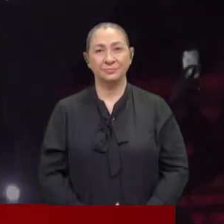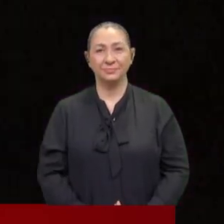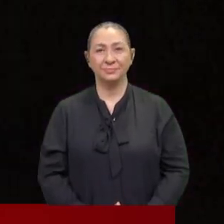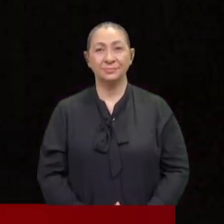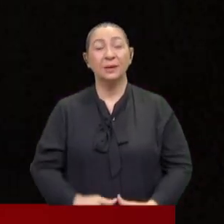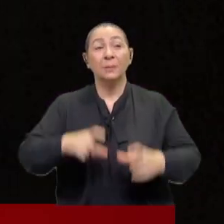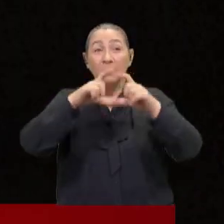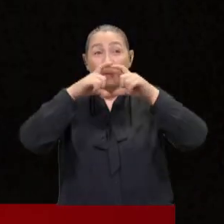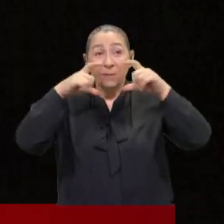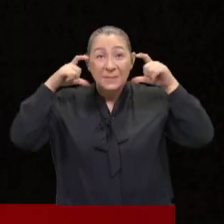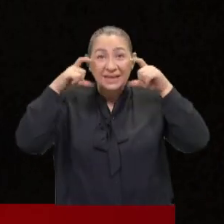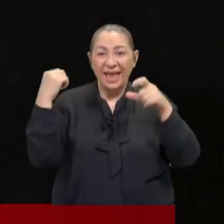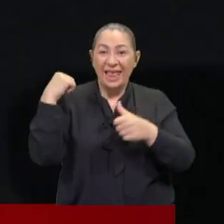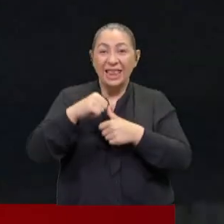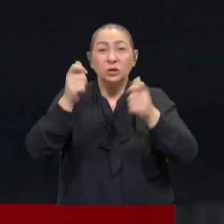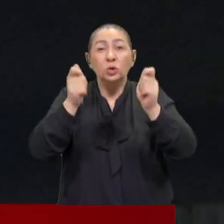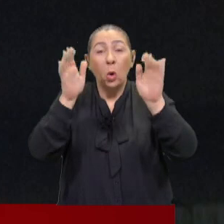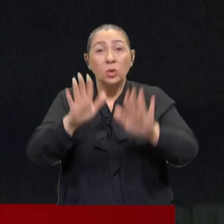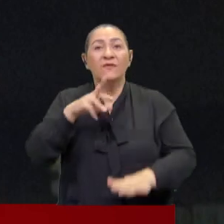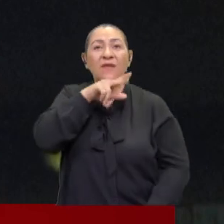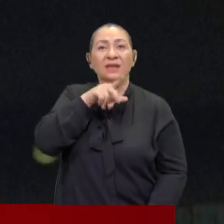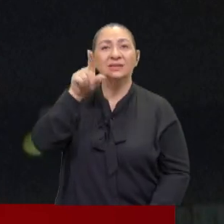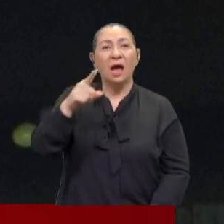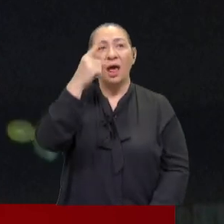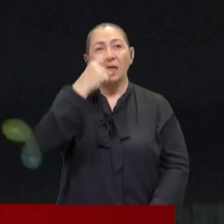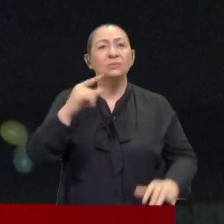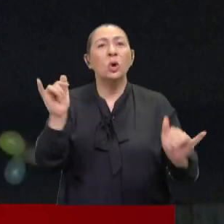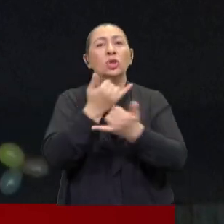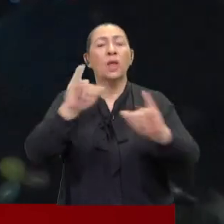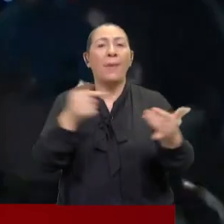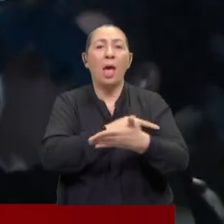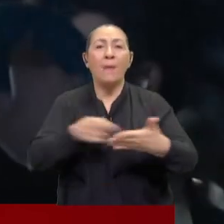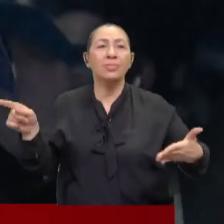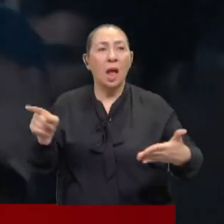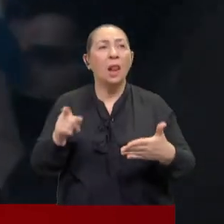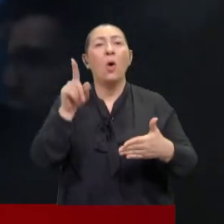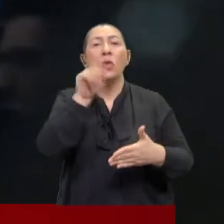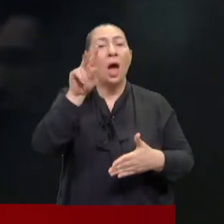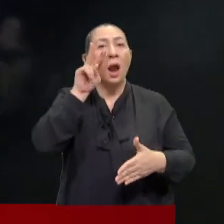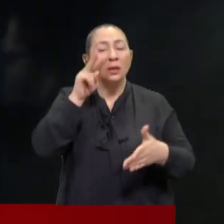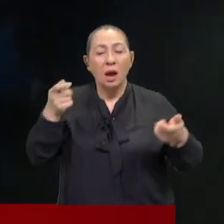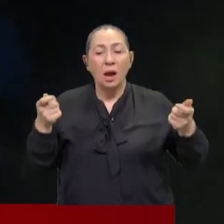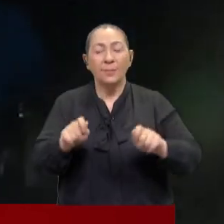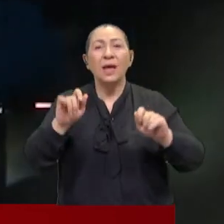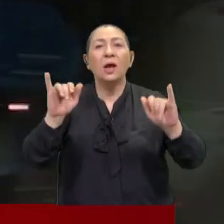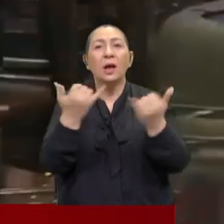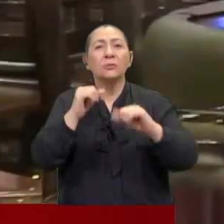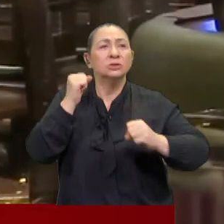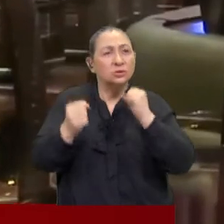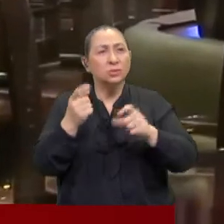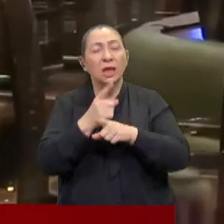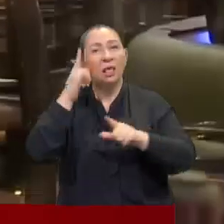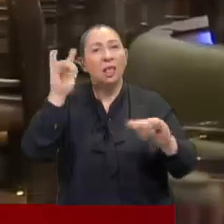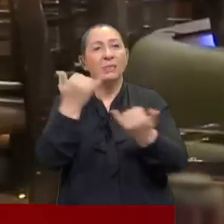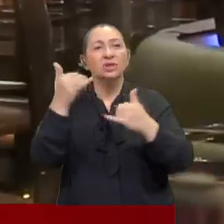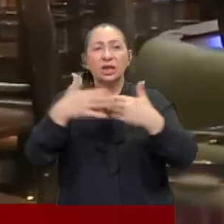Maske takmanın yeniden zorunlu olduğu Fransa'da resmi kutlamaları iptal edildi. 10 Aralık'ta kapatılan gece kulüpleri yılbaşı